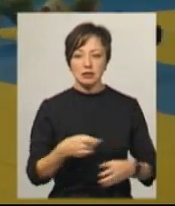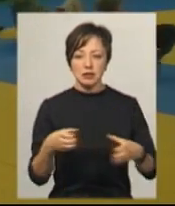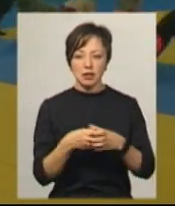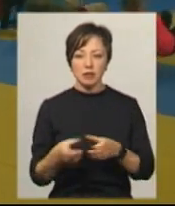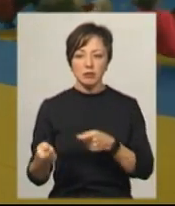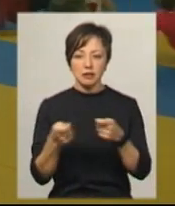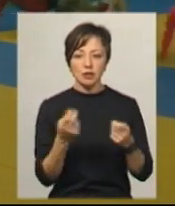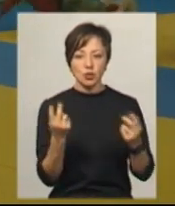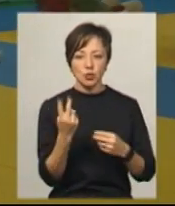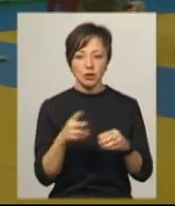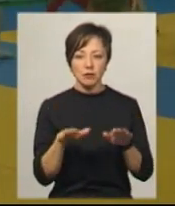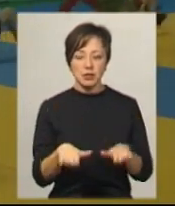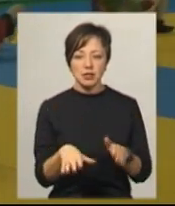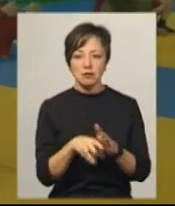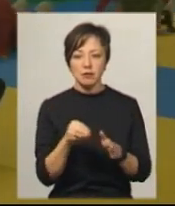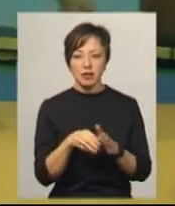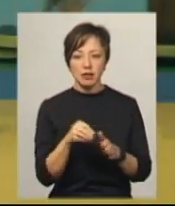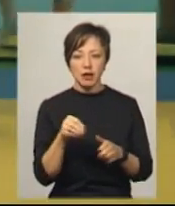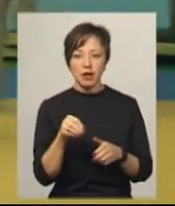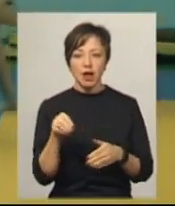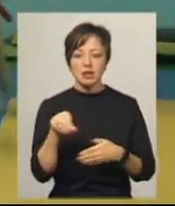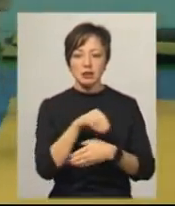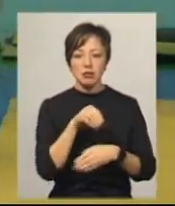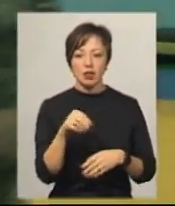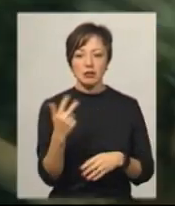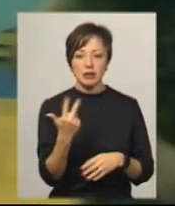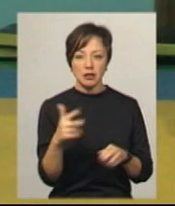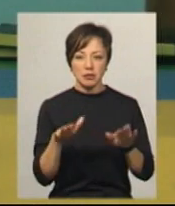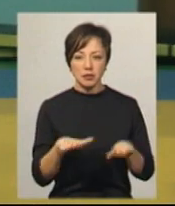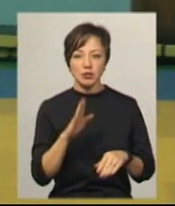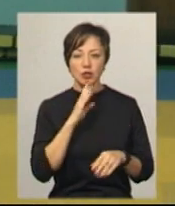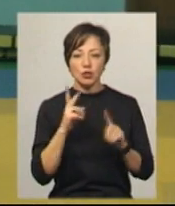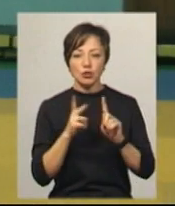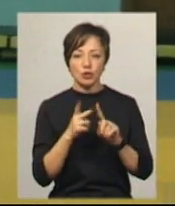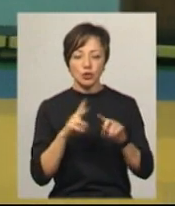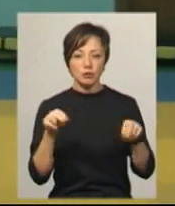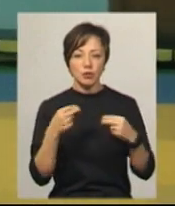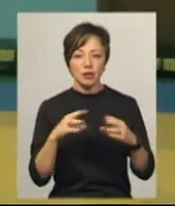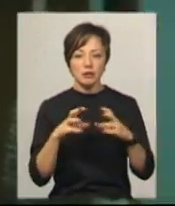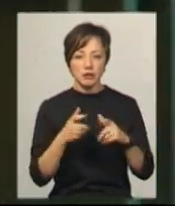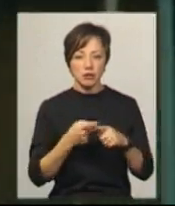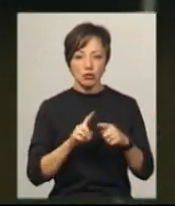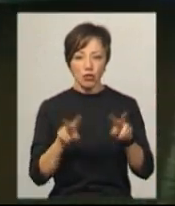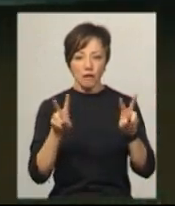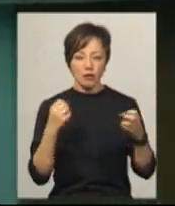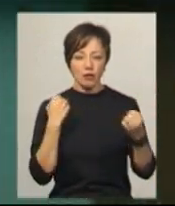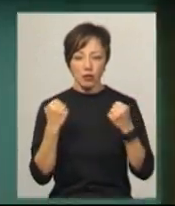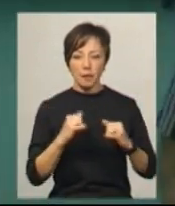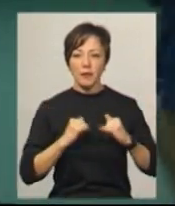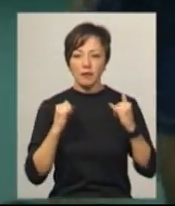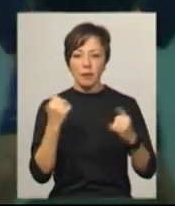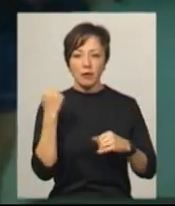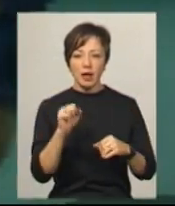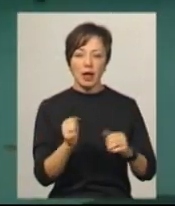перевезли друге місце, і збірна Зібаржану третє. Олена Габарець вже вдруге стала чемпіонаткою світу з комбат-дзюдзюцу. Свою перемову присвятила